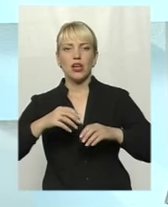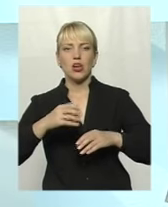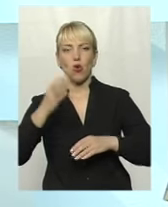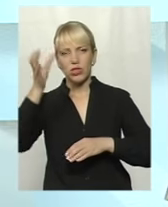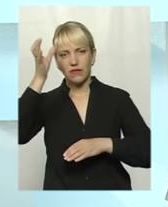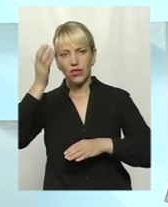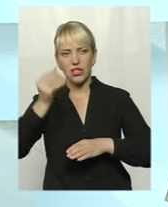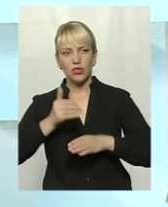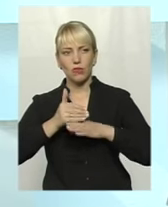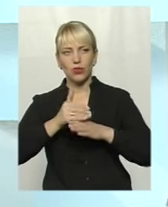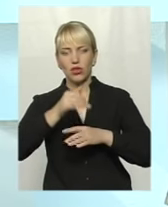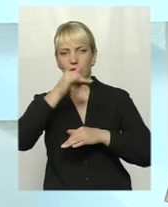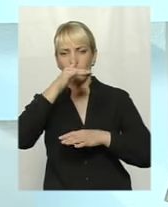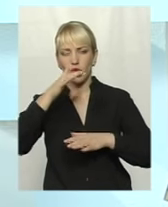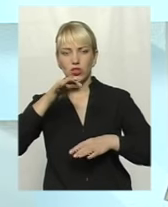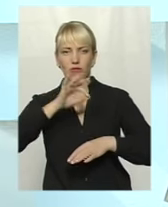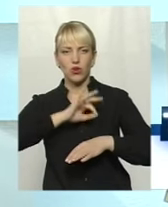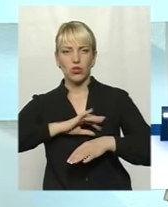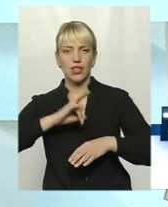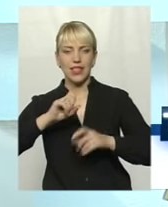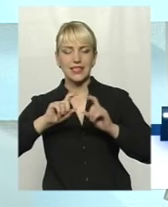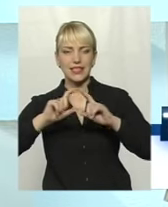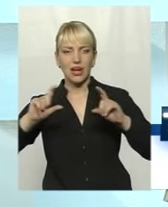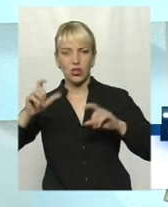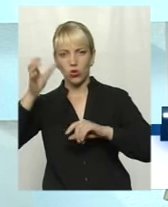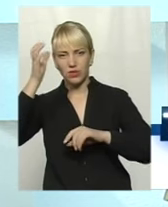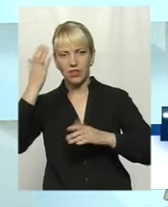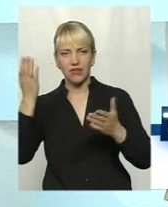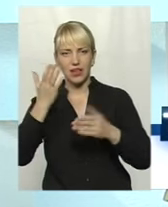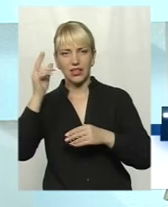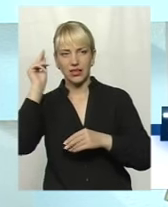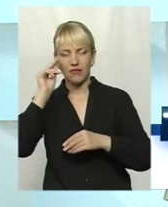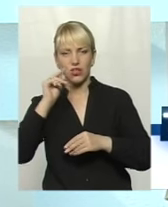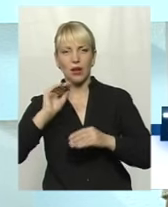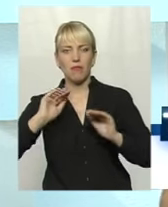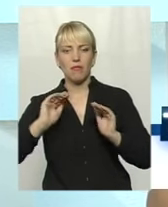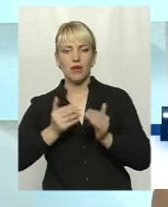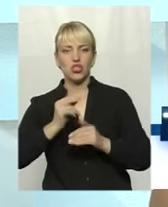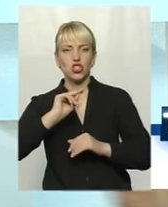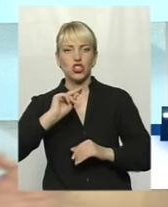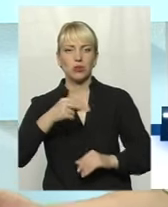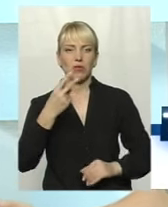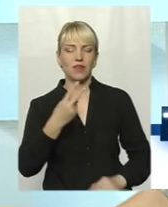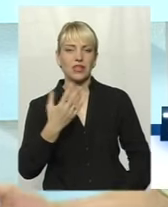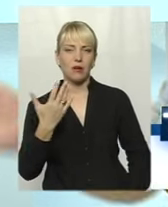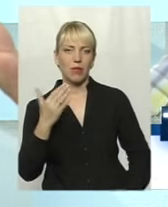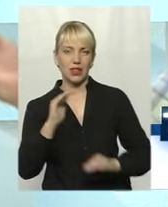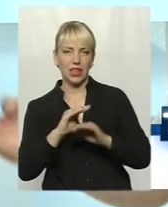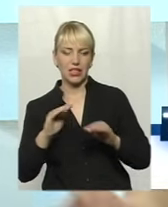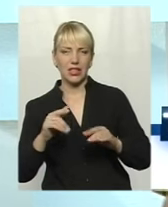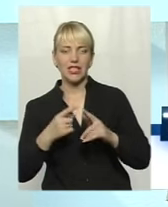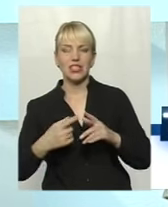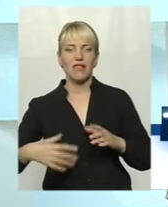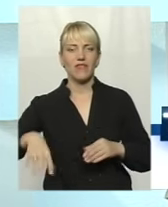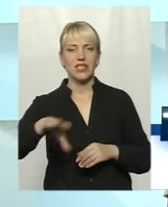вересня не може використовуватись на заклади освіти, в яких навчається менше, ніж 25 дітей. Тобто це процес по всій Україні. Тут не